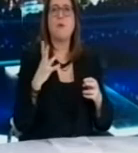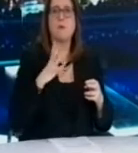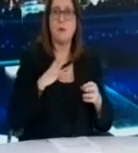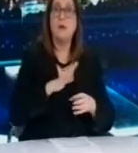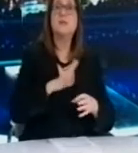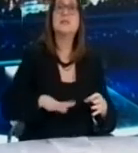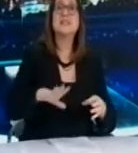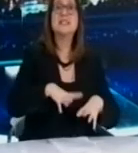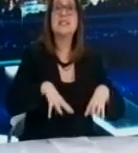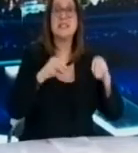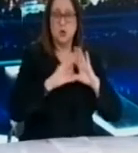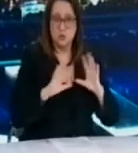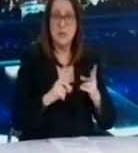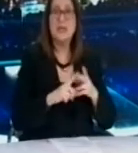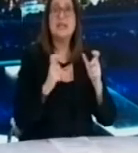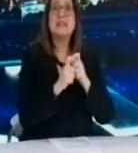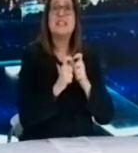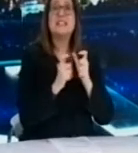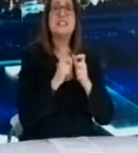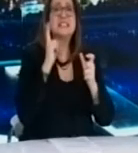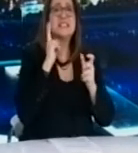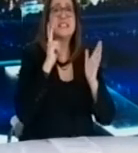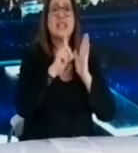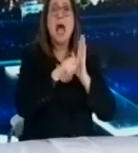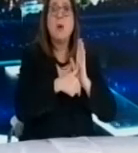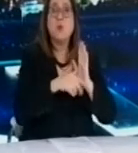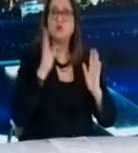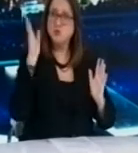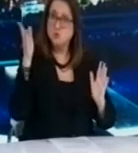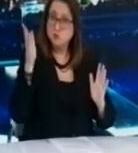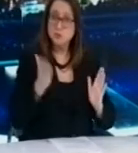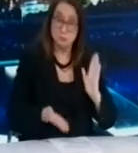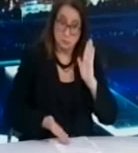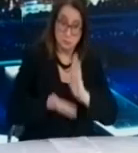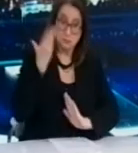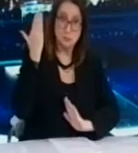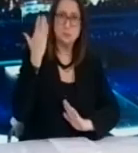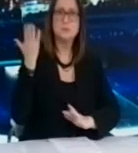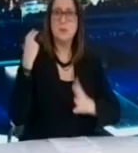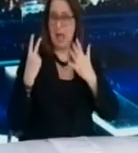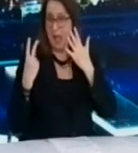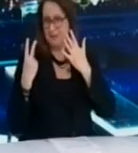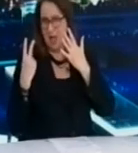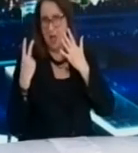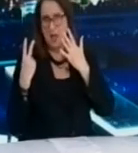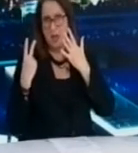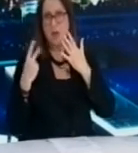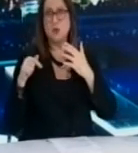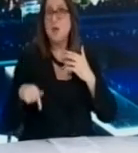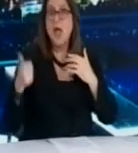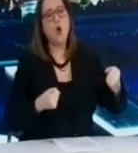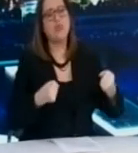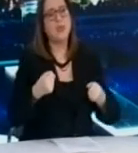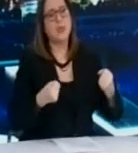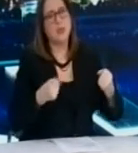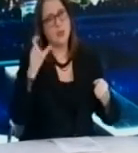ΣΑΜΟΥ όπου παρατηρείται αύξηση του υγικού φορτίου καθώς τα ενεργά κρούσματα έχουν αυξηθεί από 7 στις 18 Φεβρουαρίου σε 45 χθες το